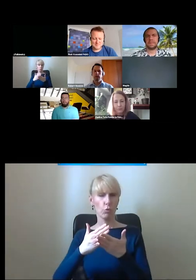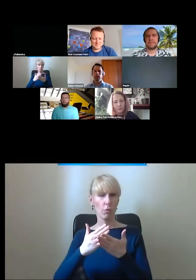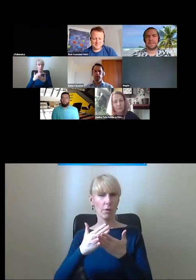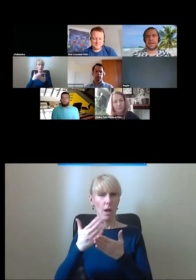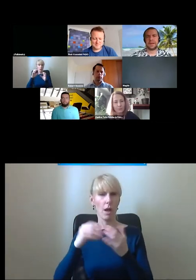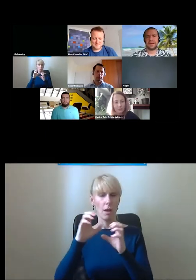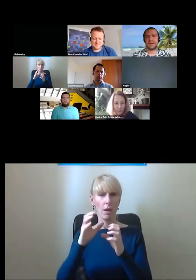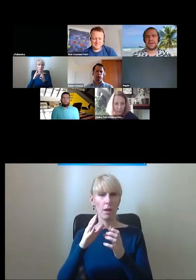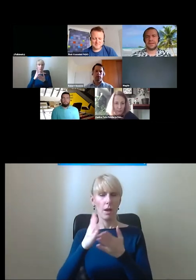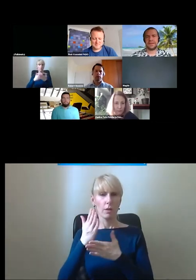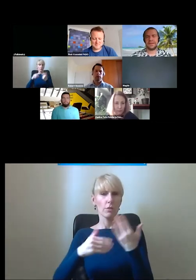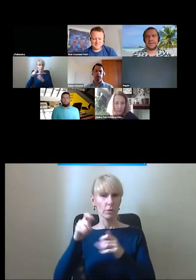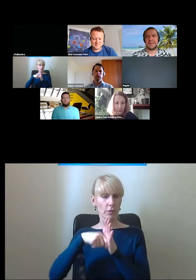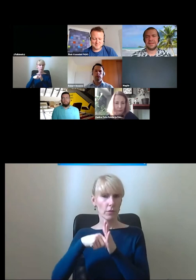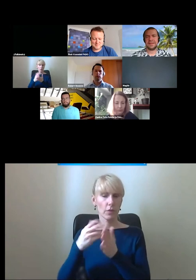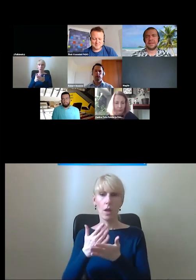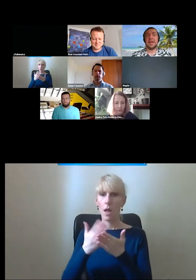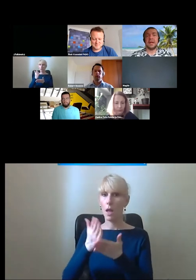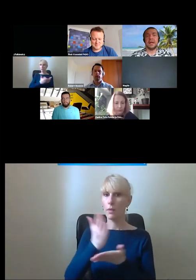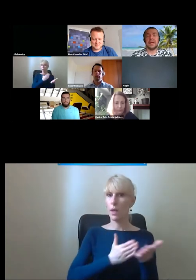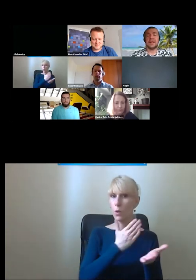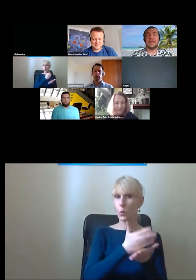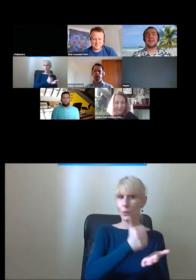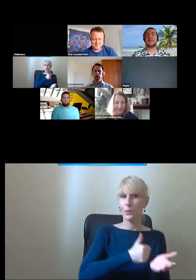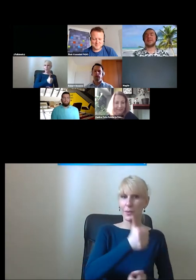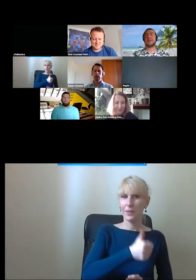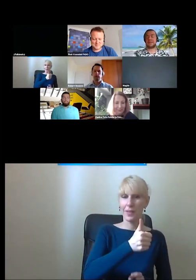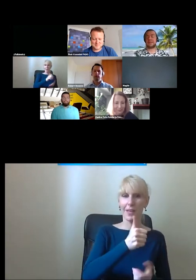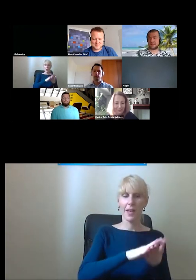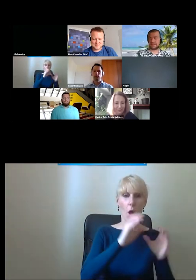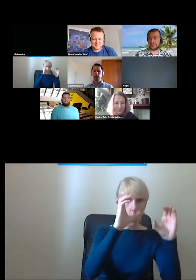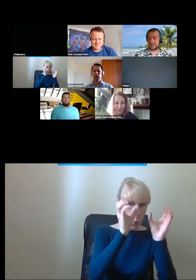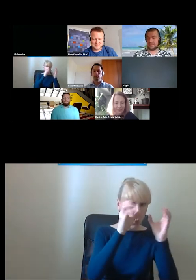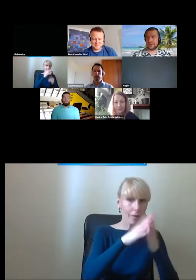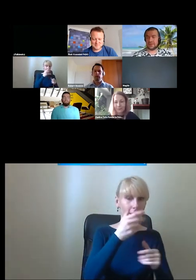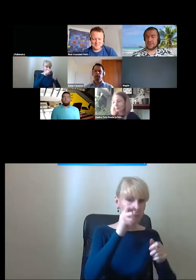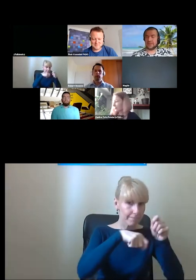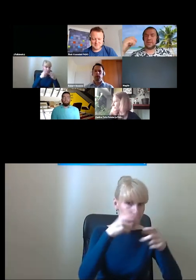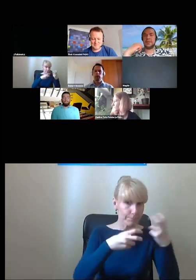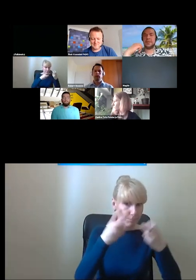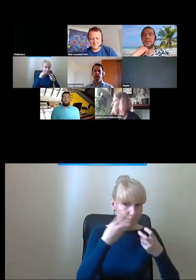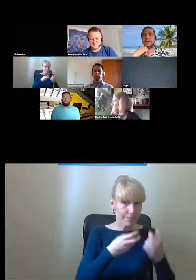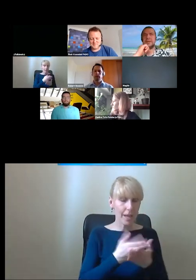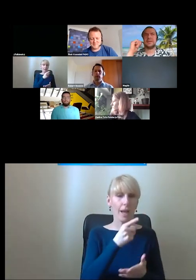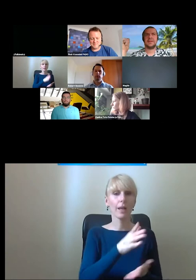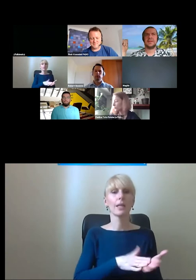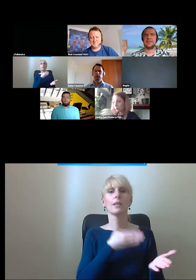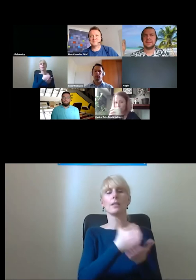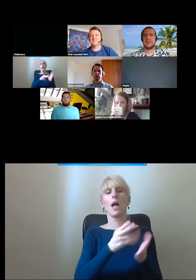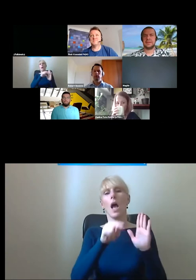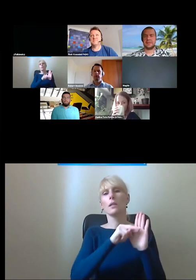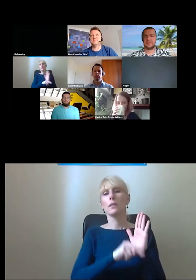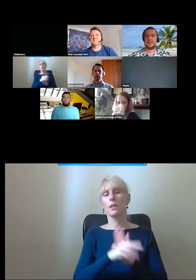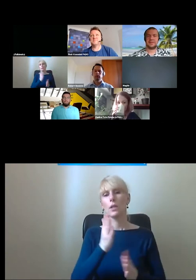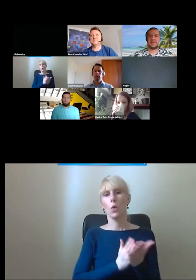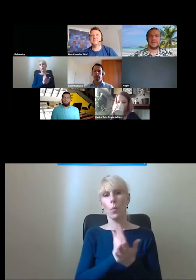googlać sobie przystanek ucinić Arniana, na którym nie byłem, to pewnie pytanie do Państwa z UTK, jak taki standard obsługi ma się do